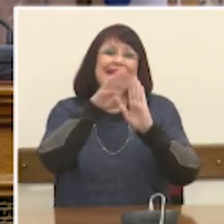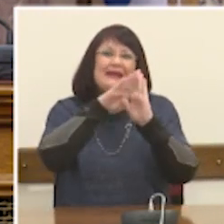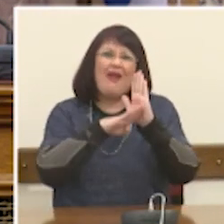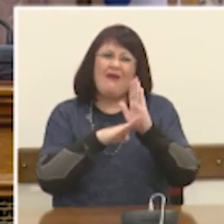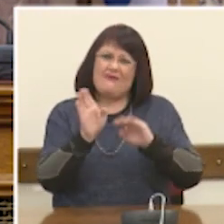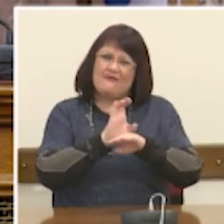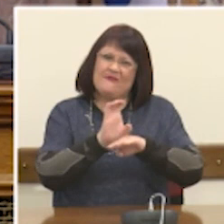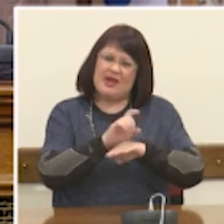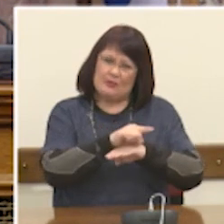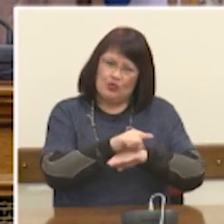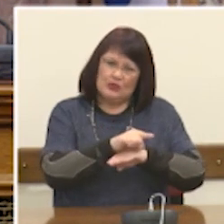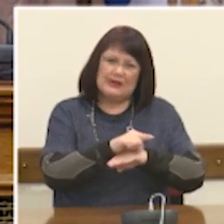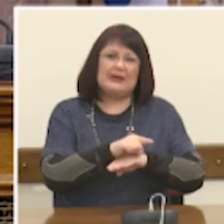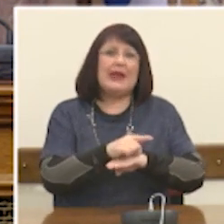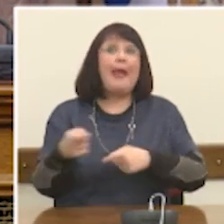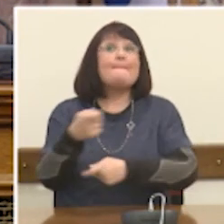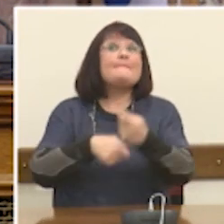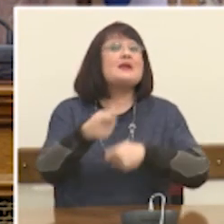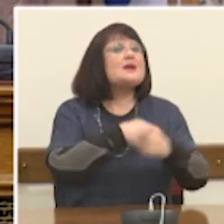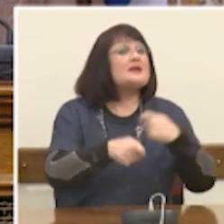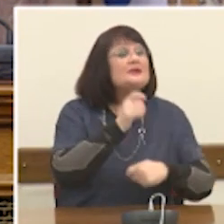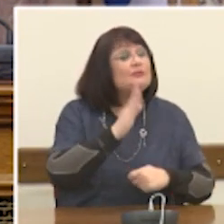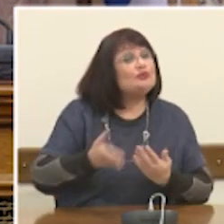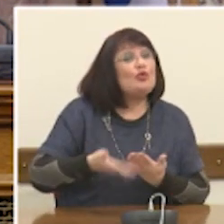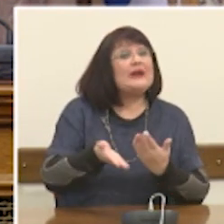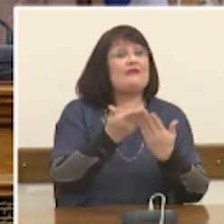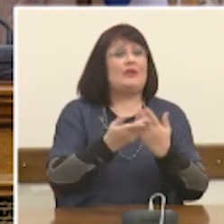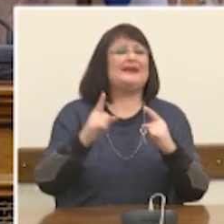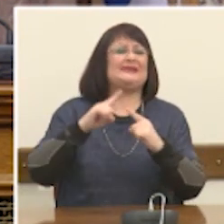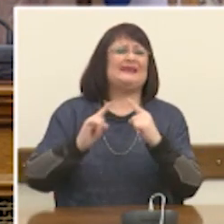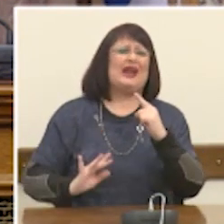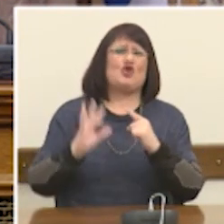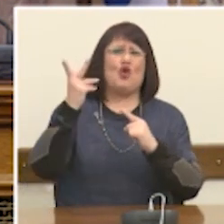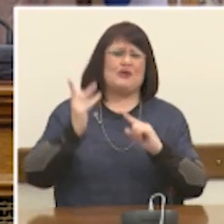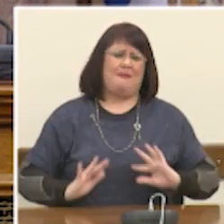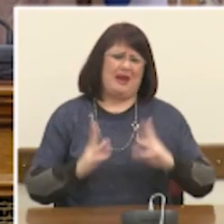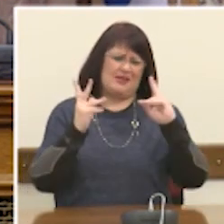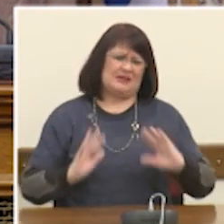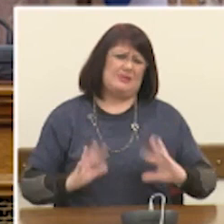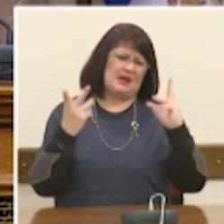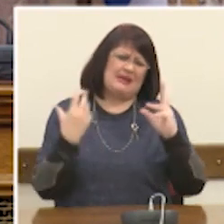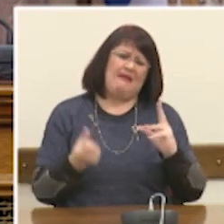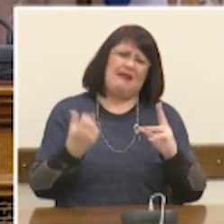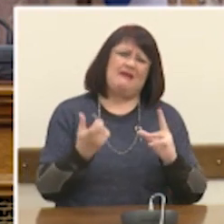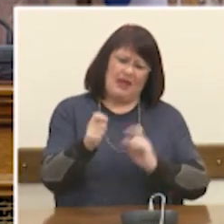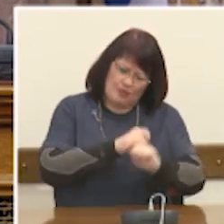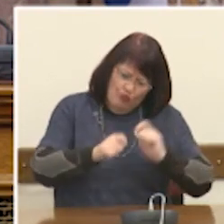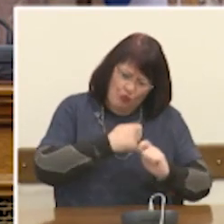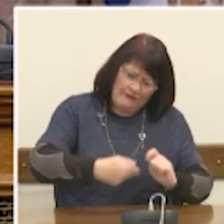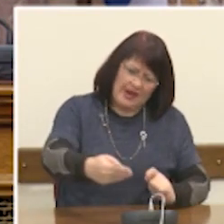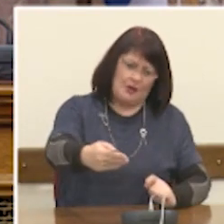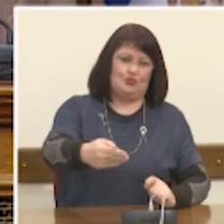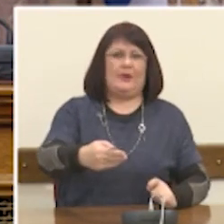για τις επιχειρήσεις, η τεχνολογική επανάσταση η οποία δρομολογείται σήμερα